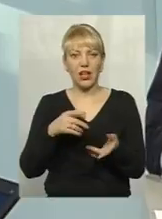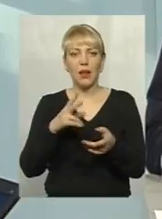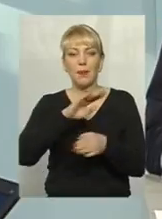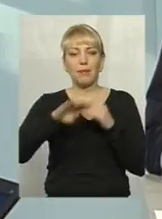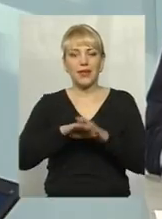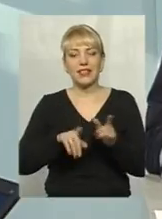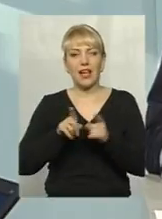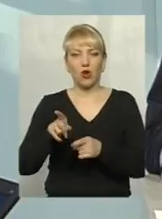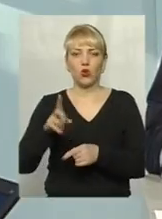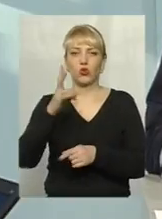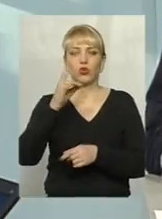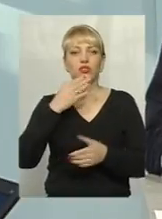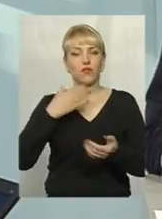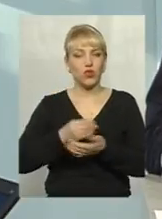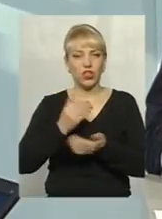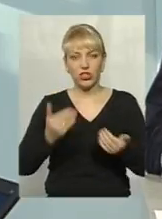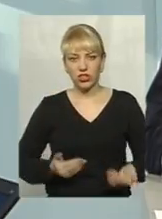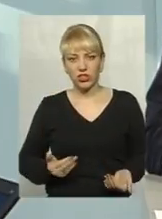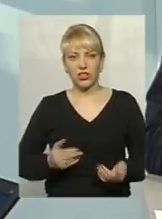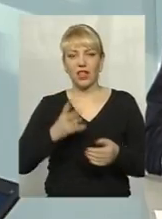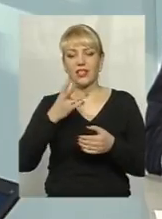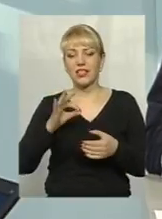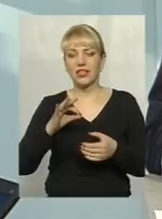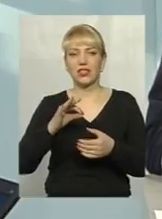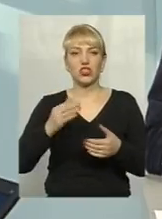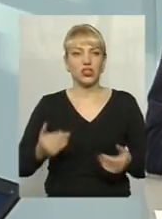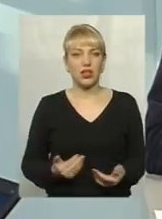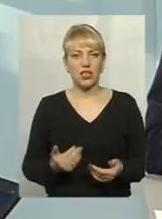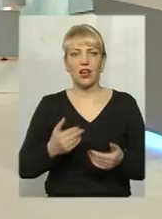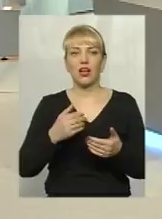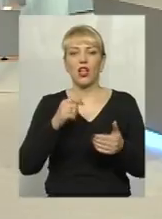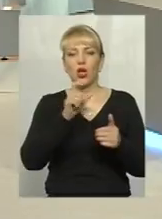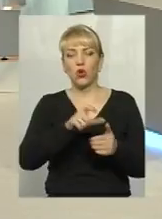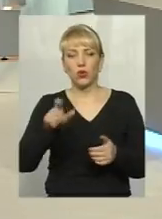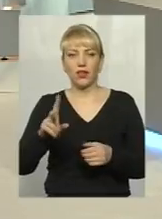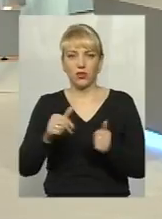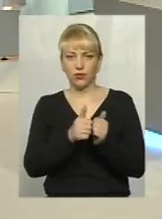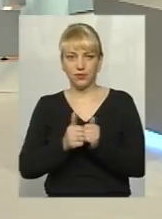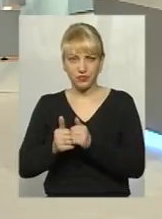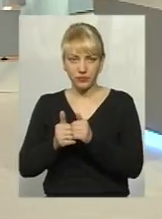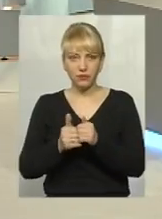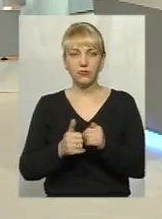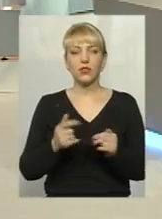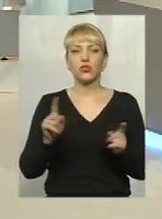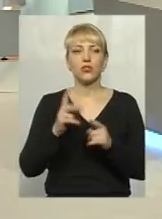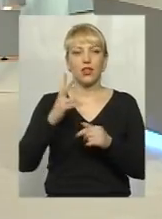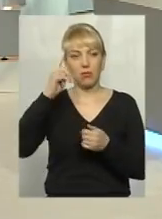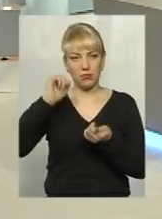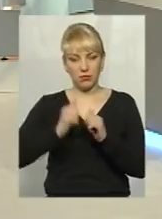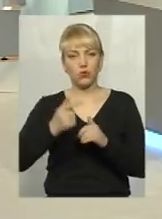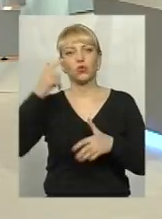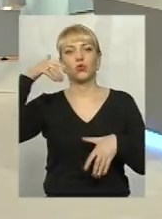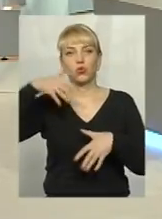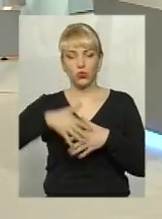ні життя рятувальників, які, якщо у вас, не дай Бог, станеться трагедія, прийдуть вас рятувати. Що насамперед варто пам'ятати? Ну,